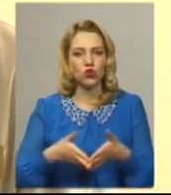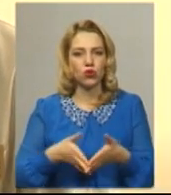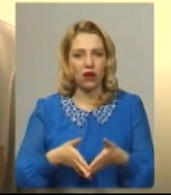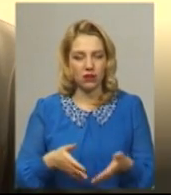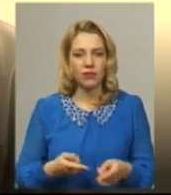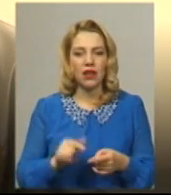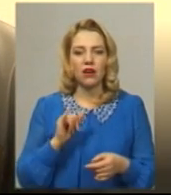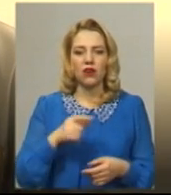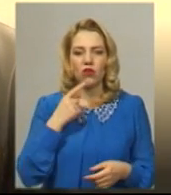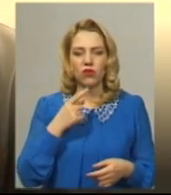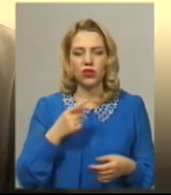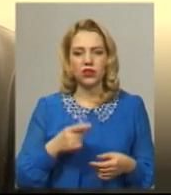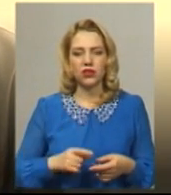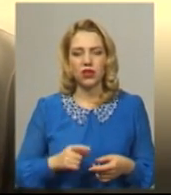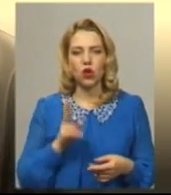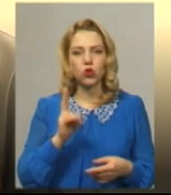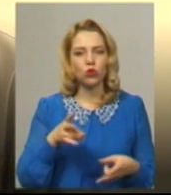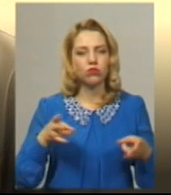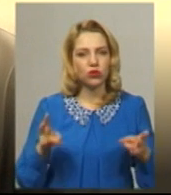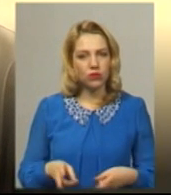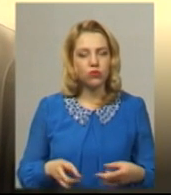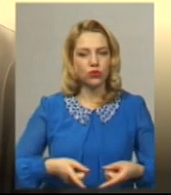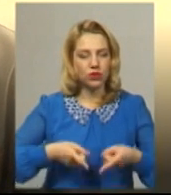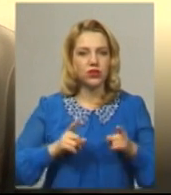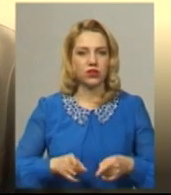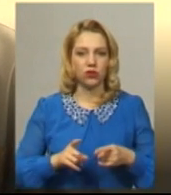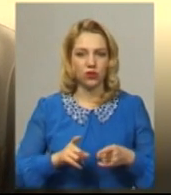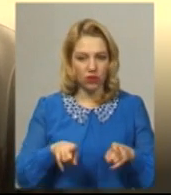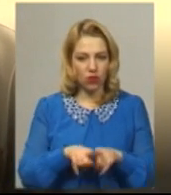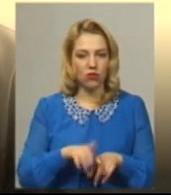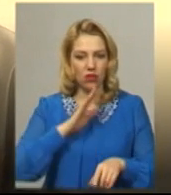невідкладніх стан, ті, хто потребують дійсно такого якогось, скажімо,